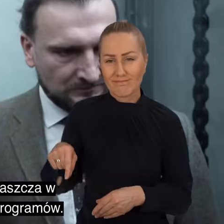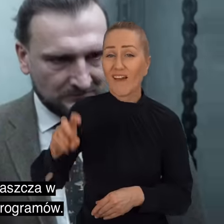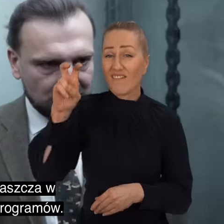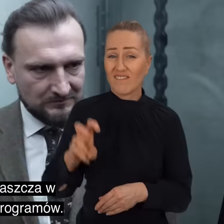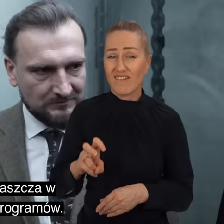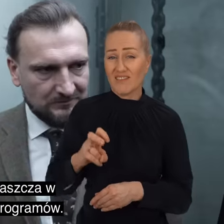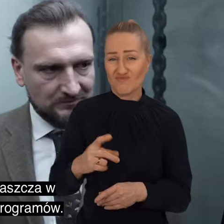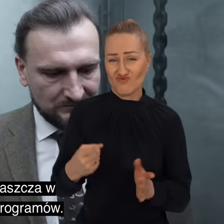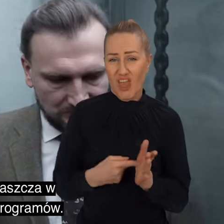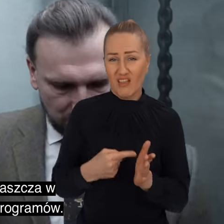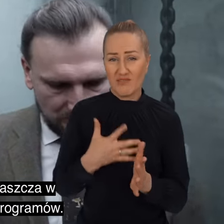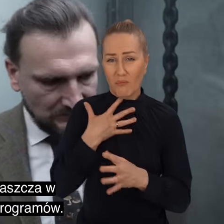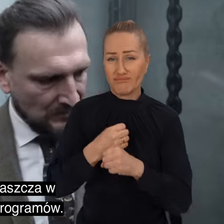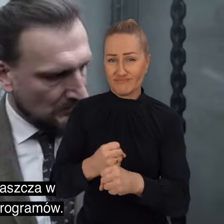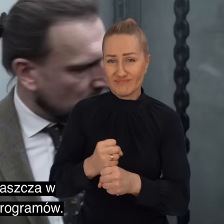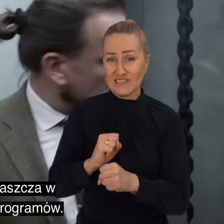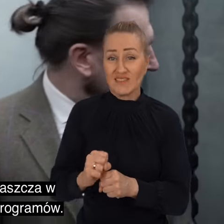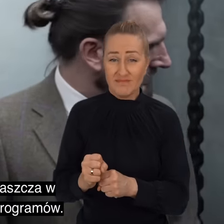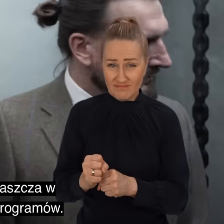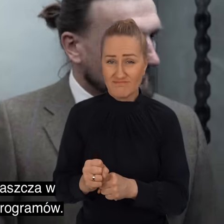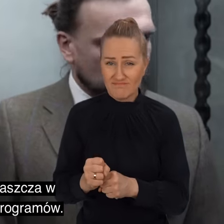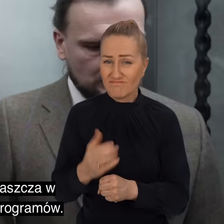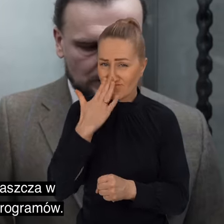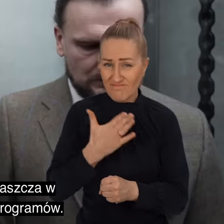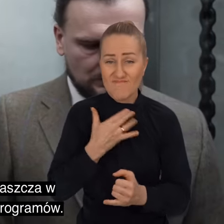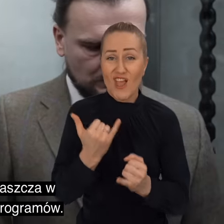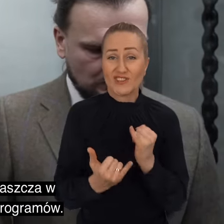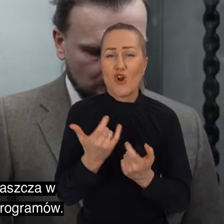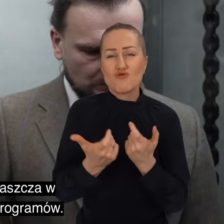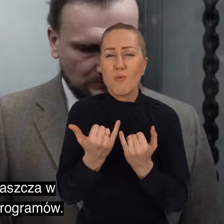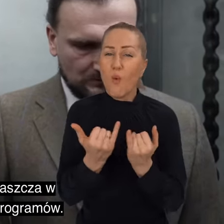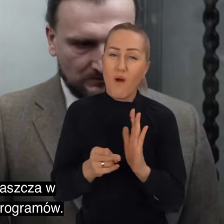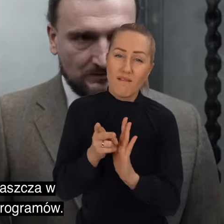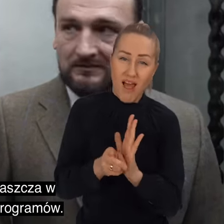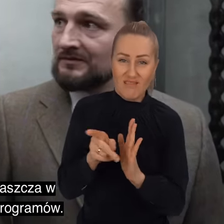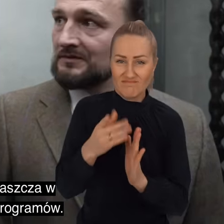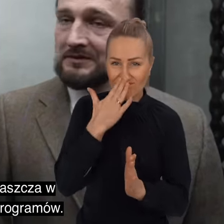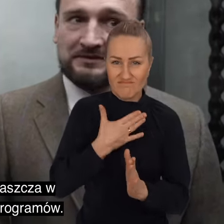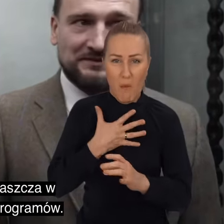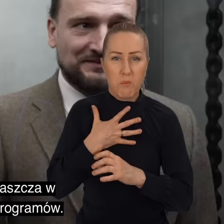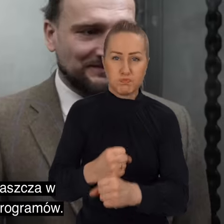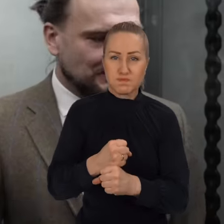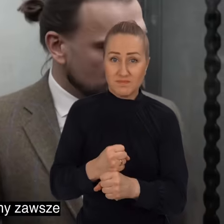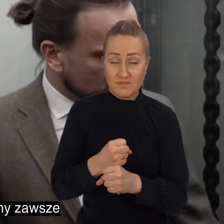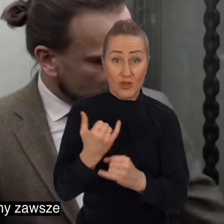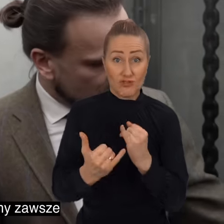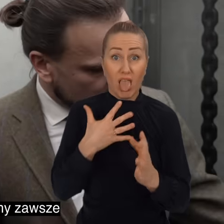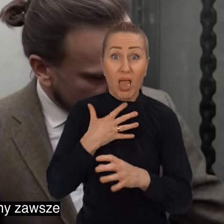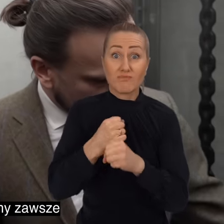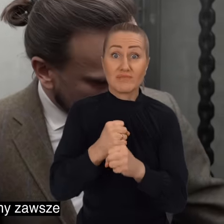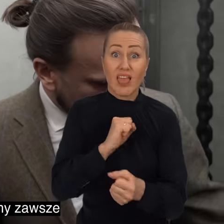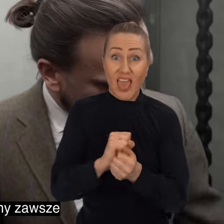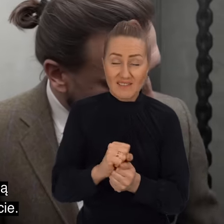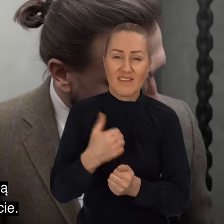Te windy często się zacinają. Zwłaszcza w czasie kręcenia różnego rodzaju programów. Kiedy do tego